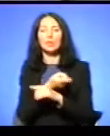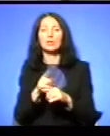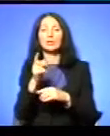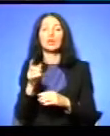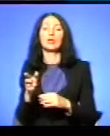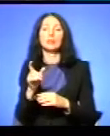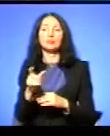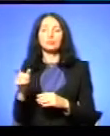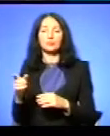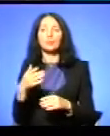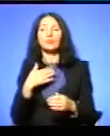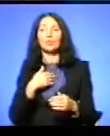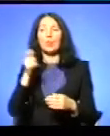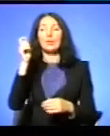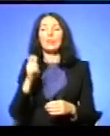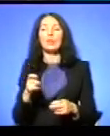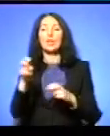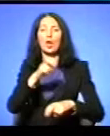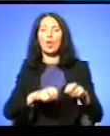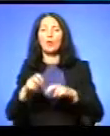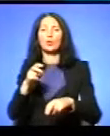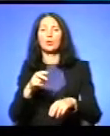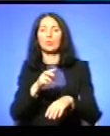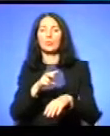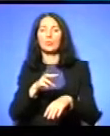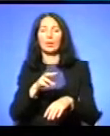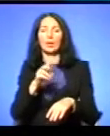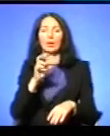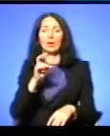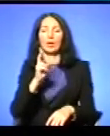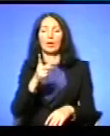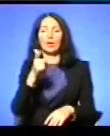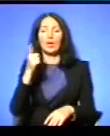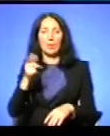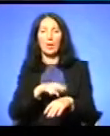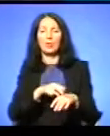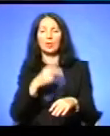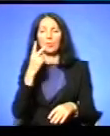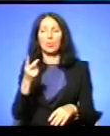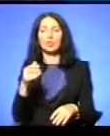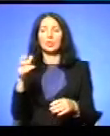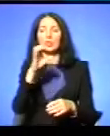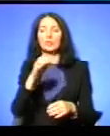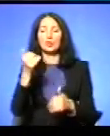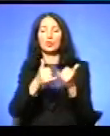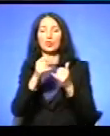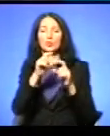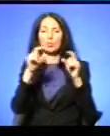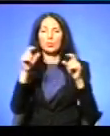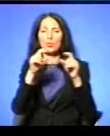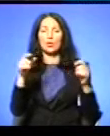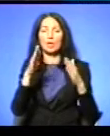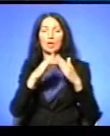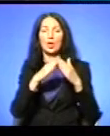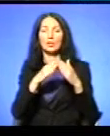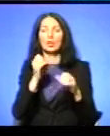хребти Якщо до мене приїхав на обшук Кайвізд і побачив щось там Якась синьо-жовті, якісь дві смужки на хаті щось там мама робила Та